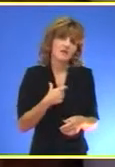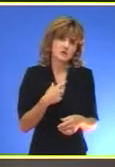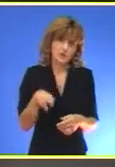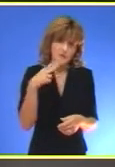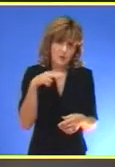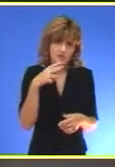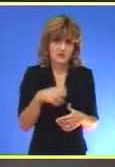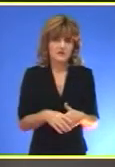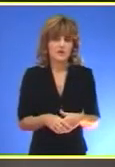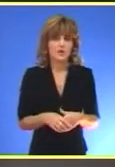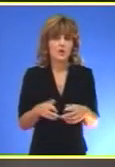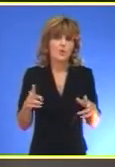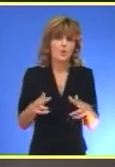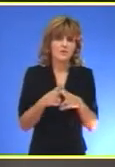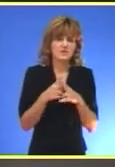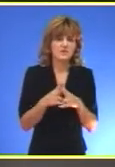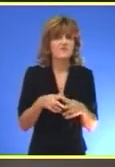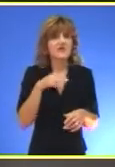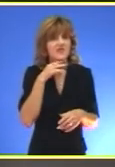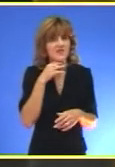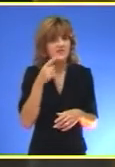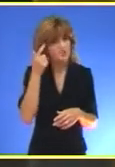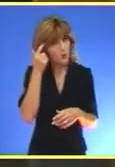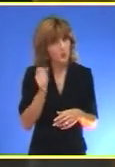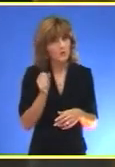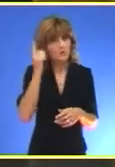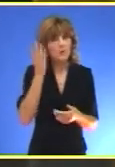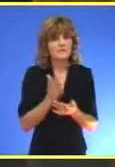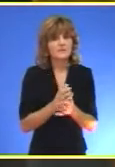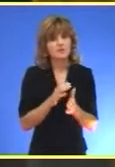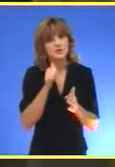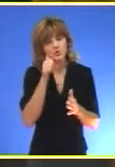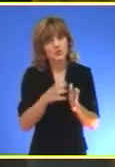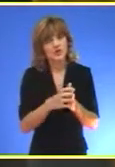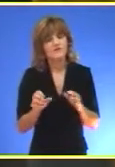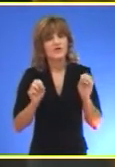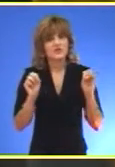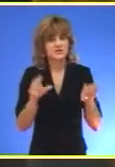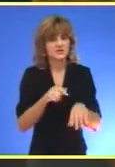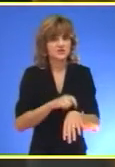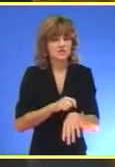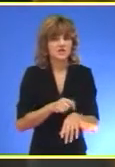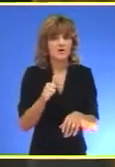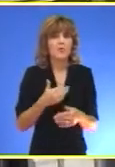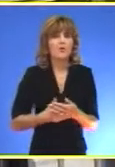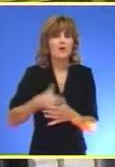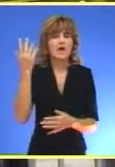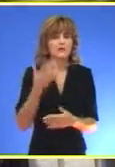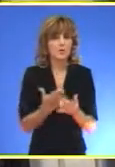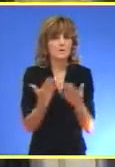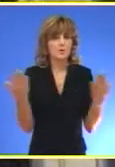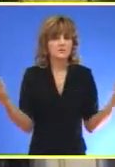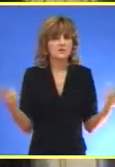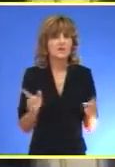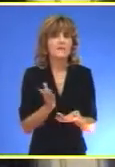pojesti Upoznavanje sa jevreskom kulturom Bit će nastavljeno sutra u 19.00 u Gradskom muzeju Kada će